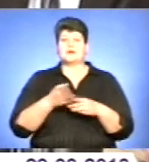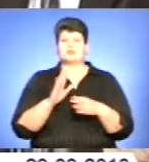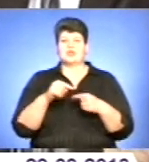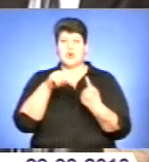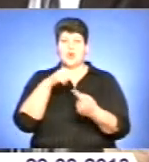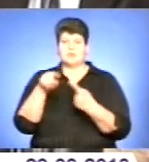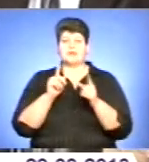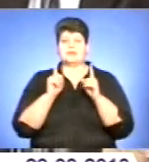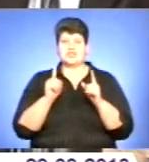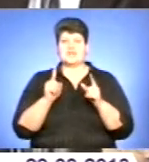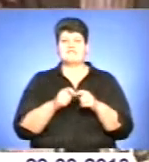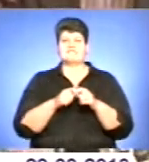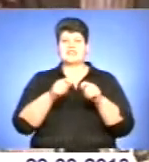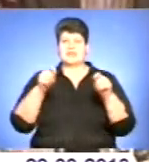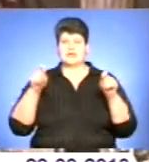відкритої інформації.